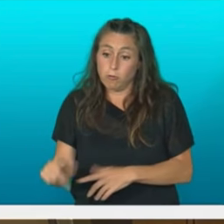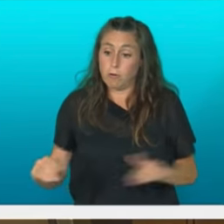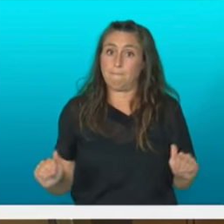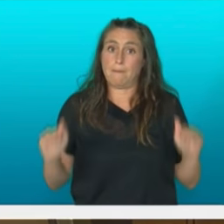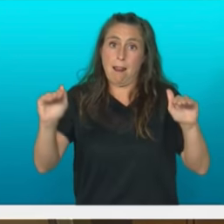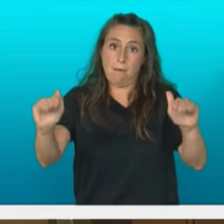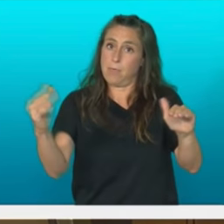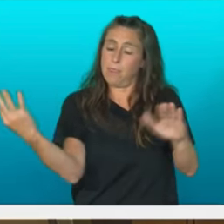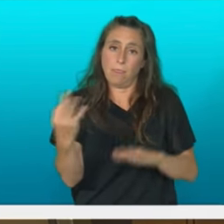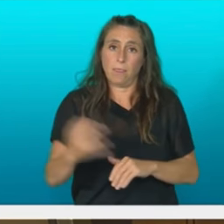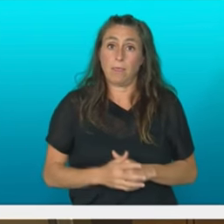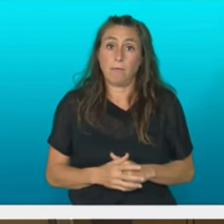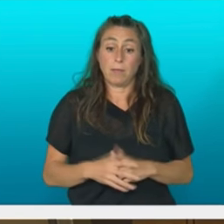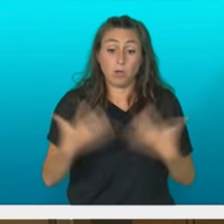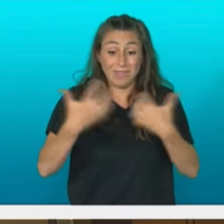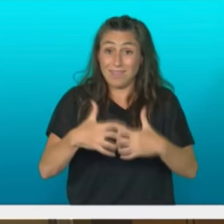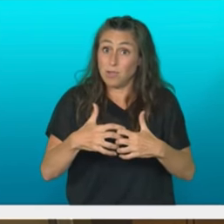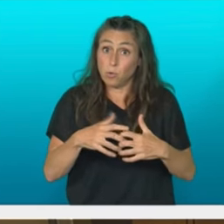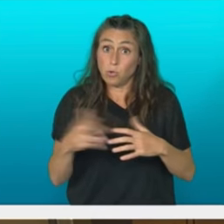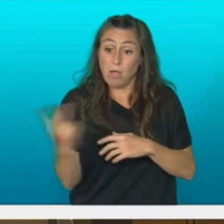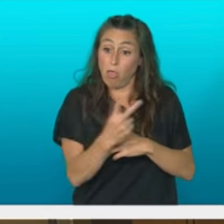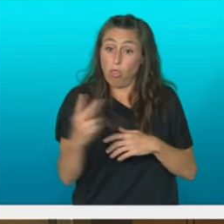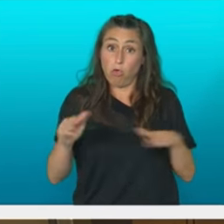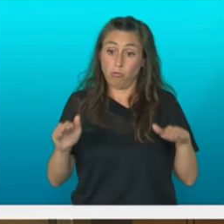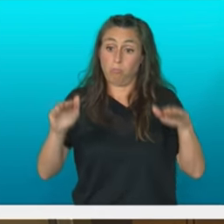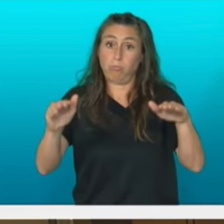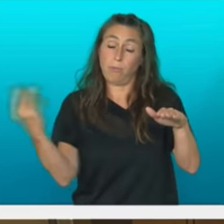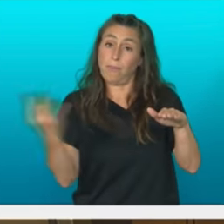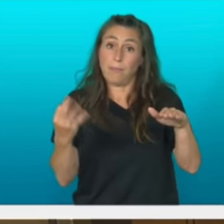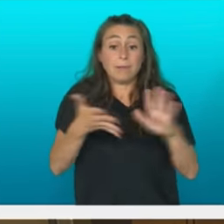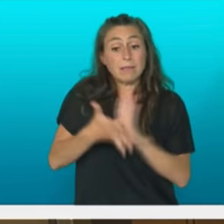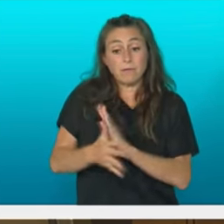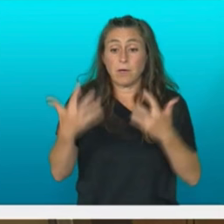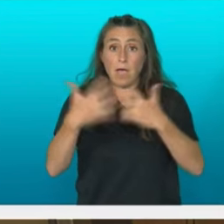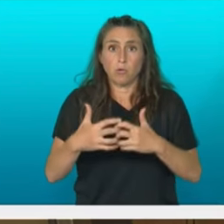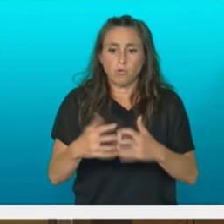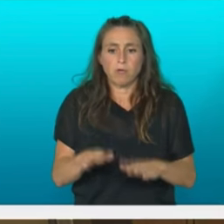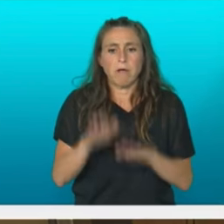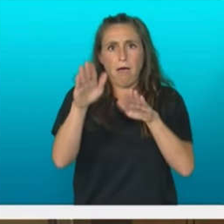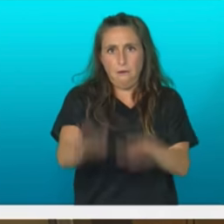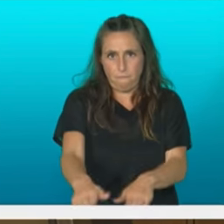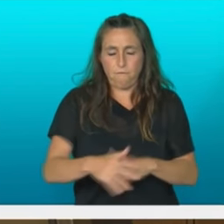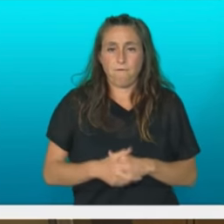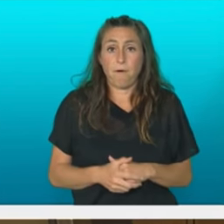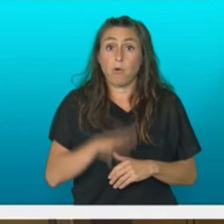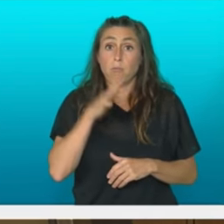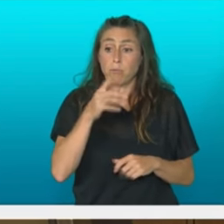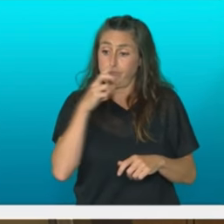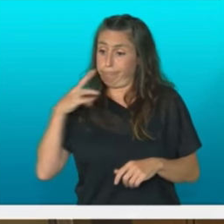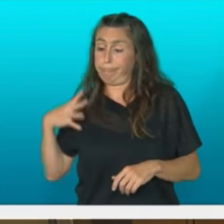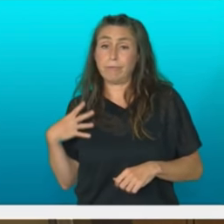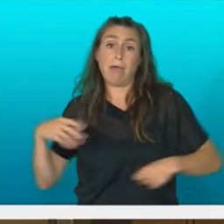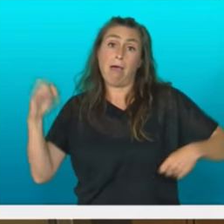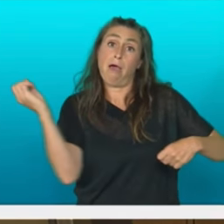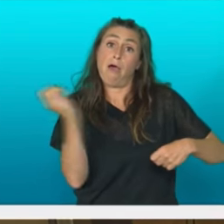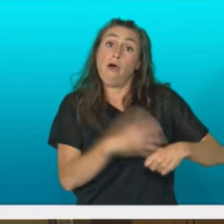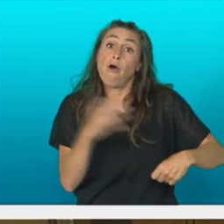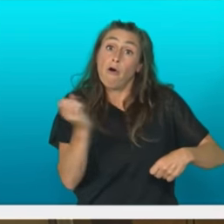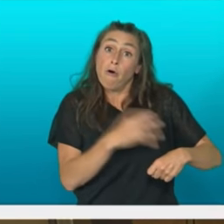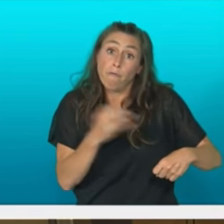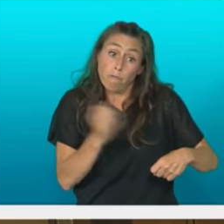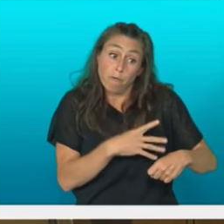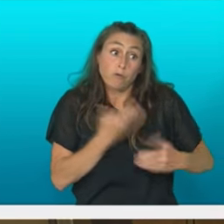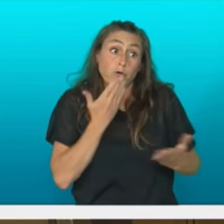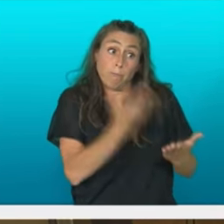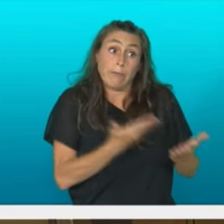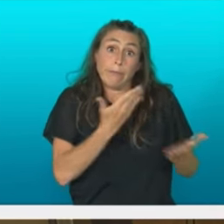benetan herri honetako industriaren alde apustu egitea urteak dara matzagu sustreitze funza eskatzen baina ez da martxan jarri eta